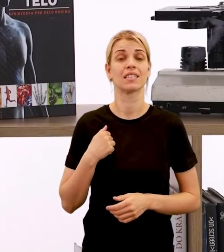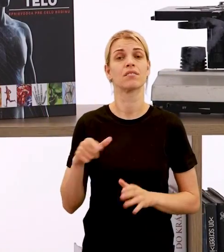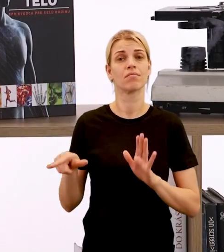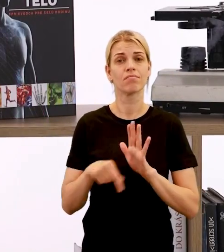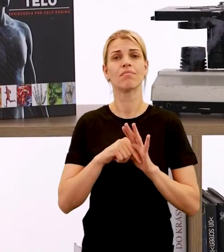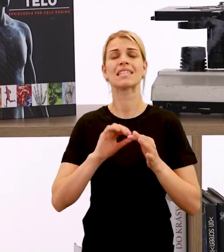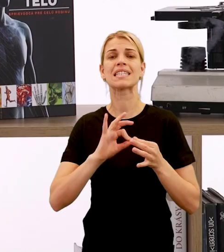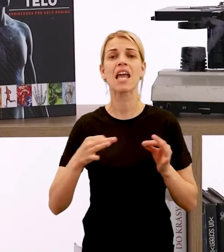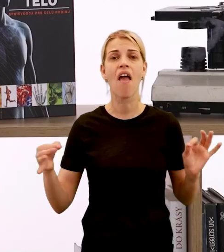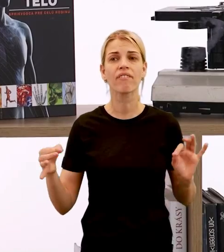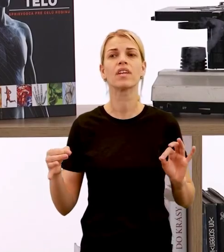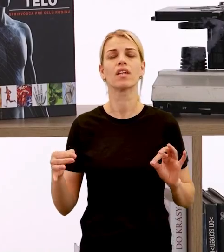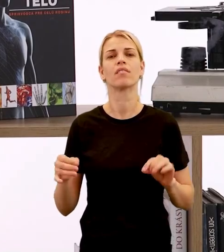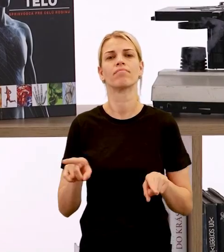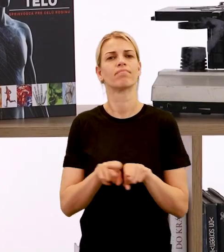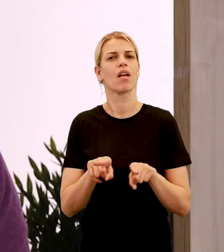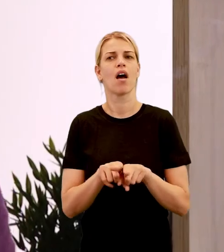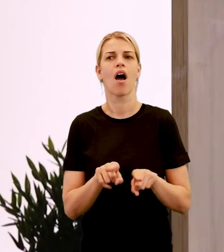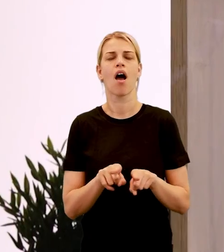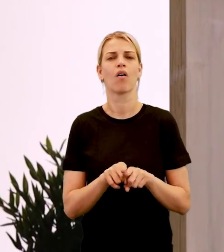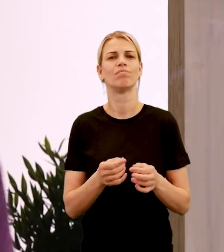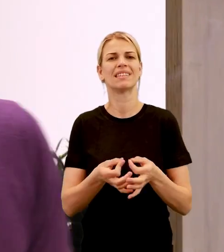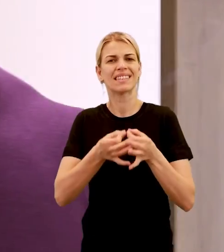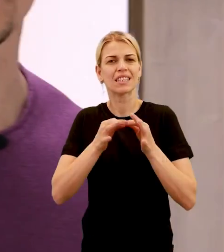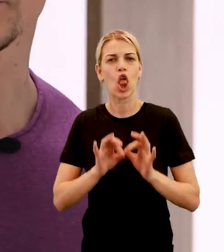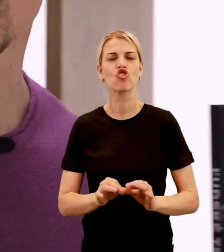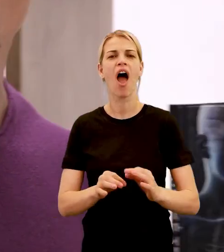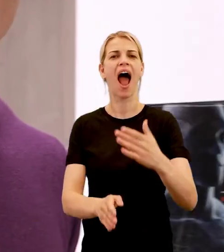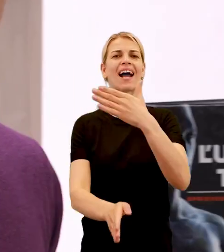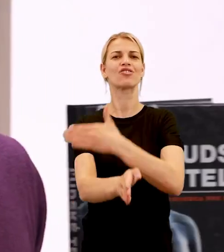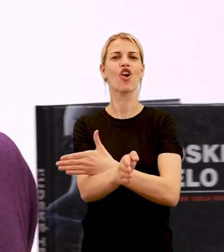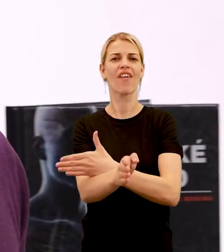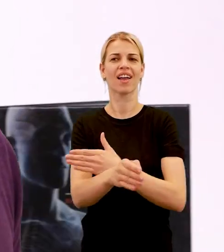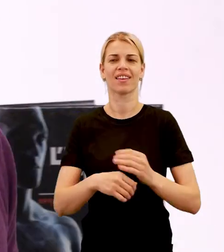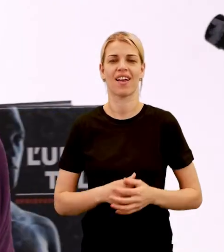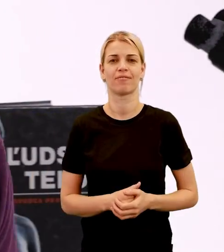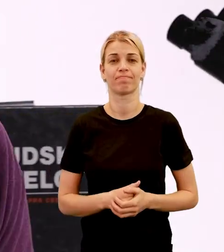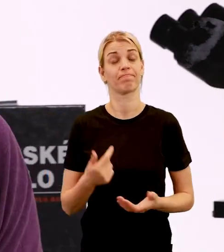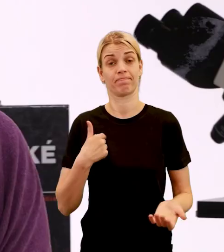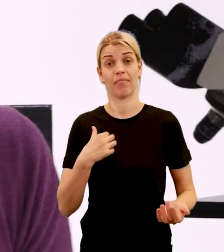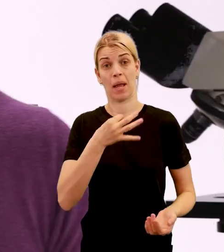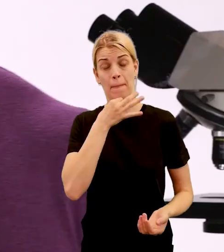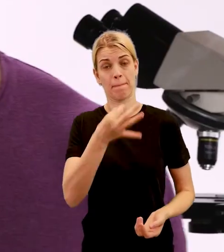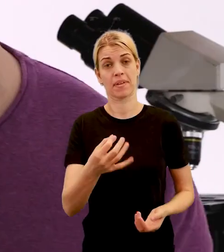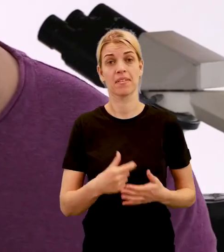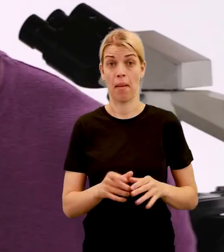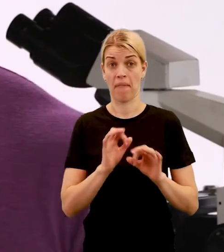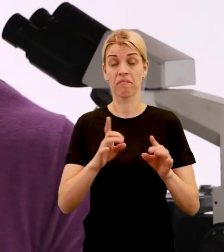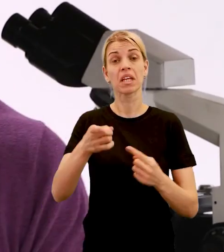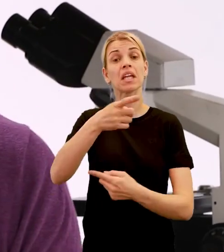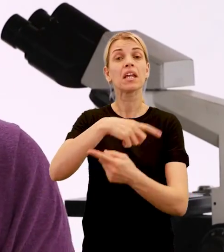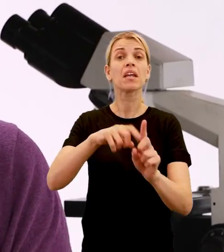naozaj veľmi zložitú kryžovátku. A ja sa pýtam, trúfol by si z vás niekto na vodičák?